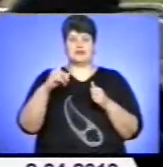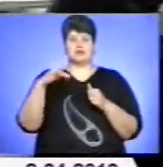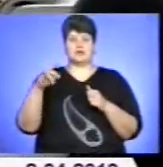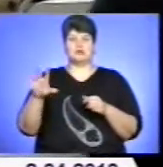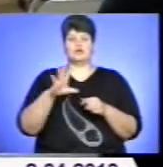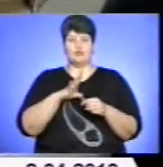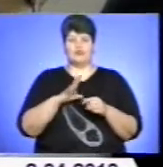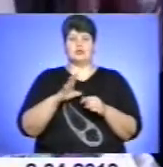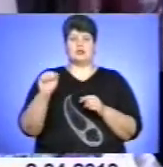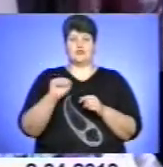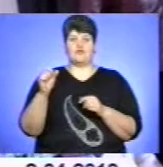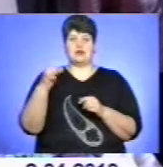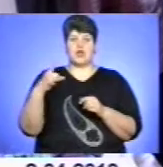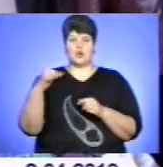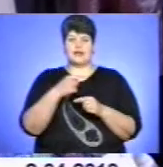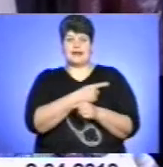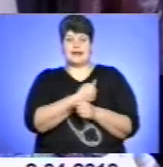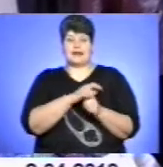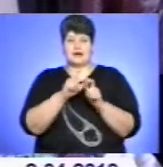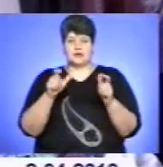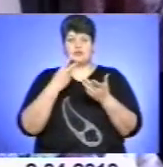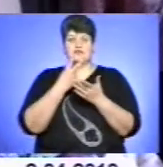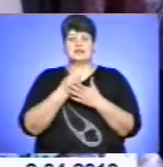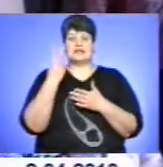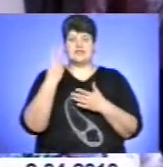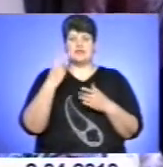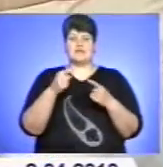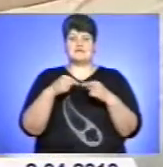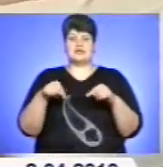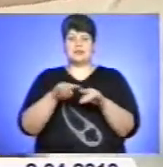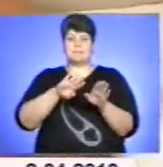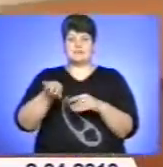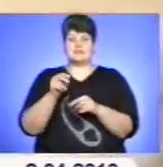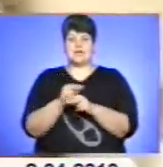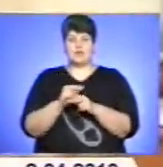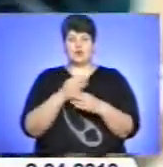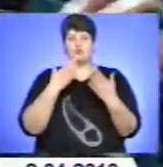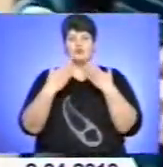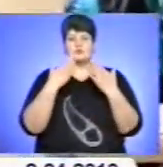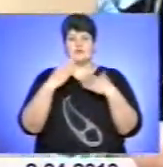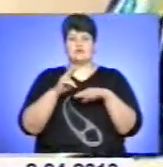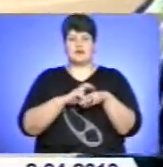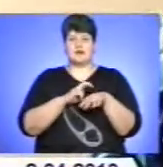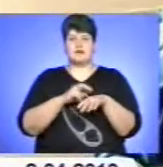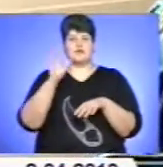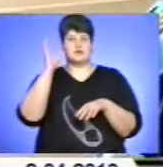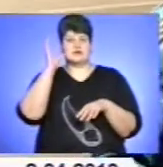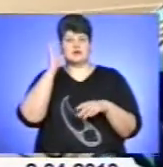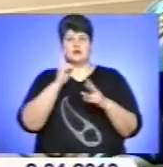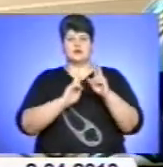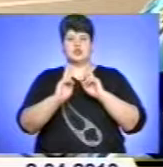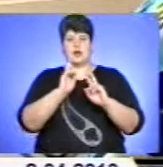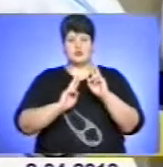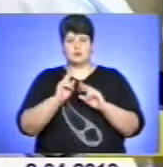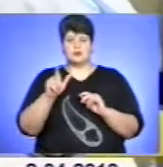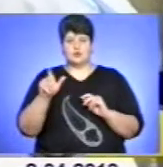відвідав районну лікарню. Оглянув два її відділення після ремонту, поспілкувався із лікарями, вислухав скарги пацієнтів